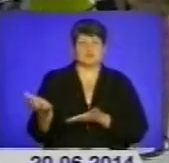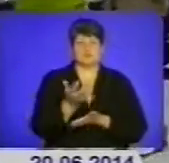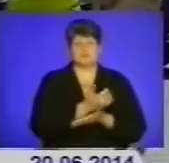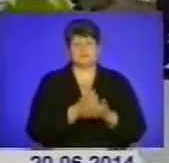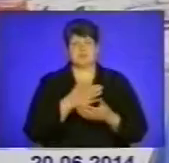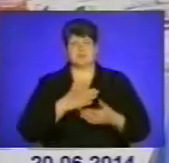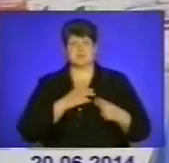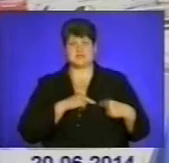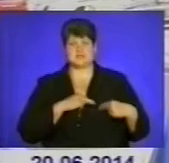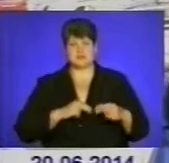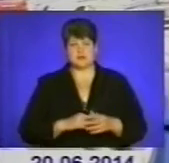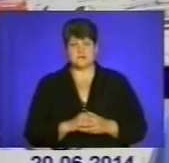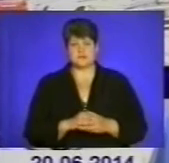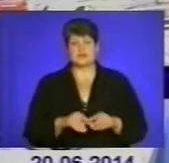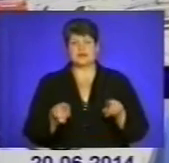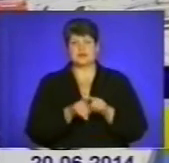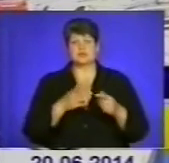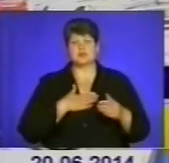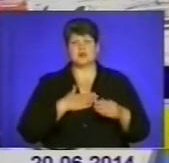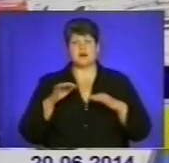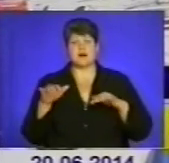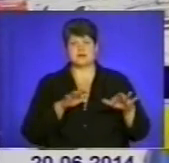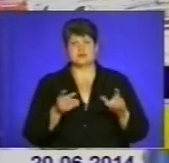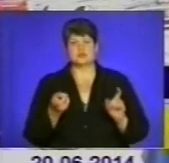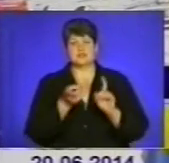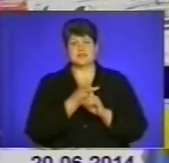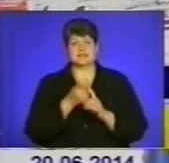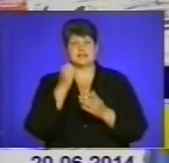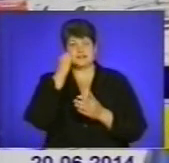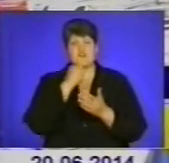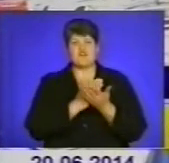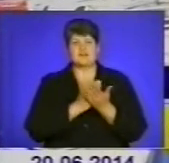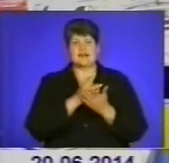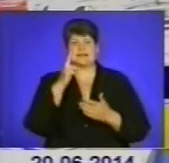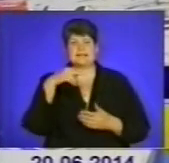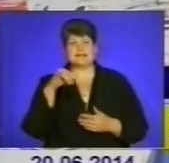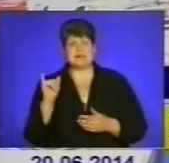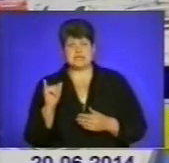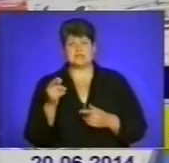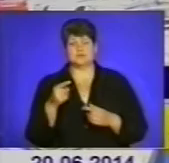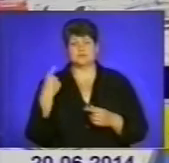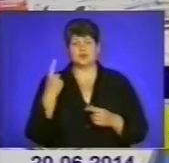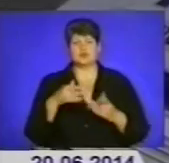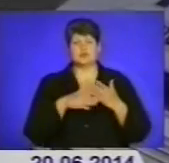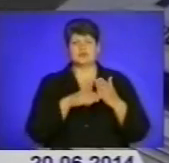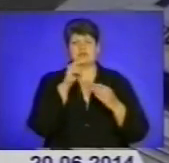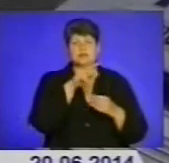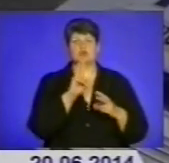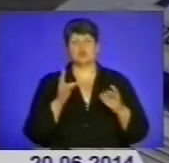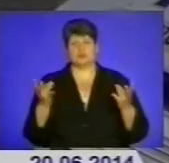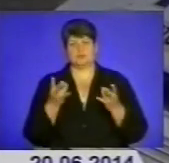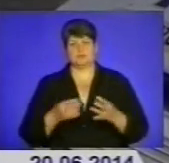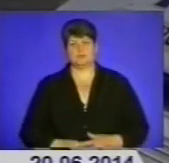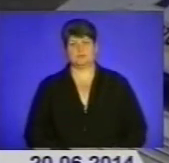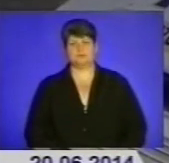працівникам. Також до нашої акції долучилися ветерани ДАІ Тернопільщини, щоб допомогти тим, хто потребує в цьому допомоги.